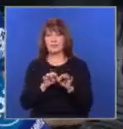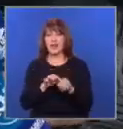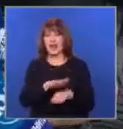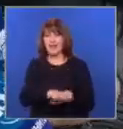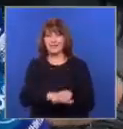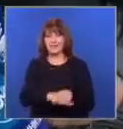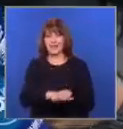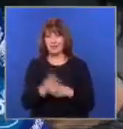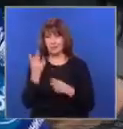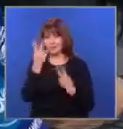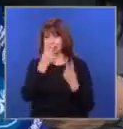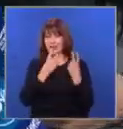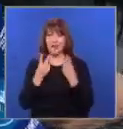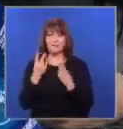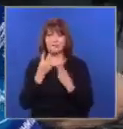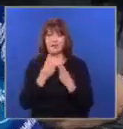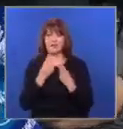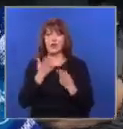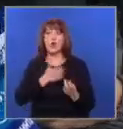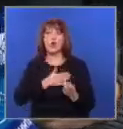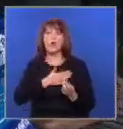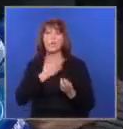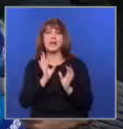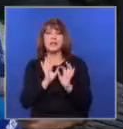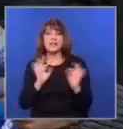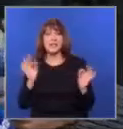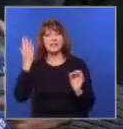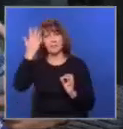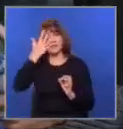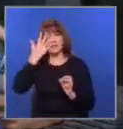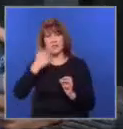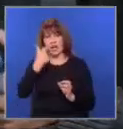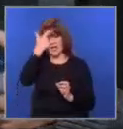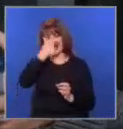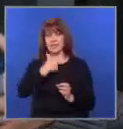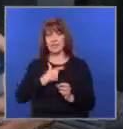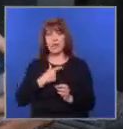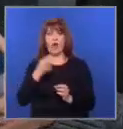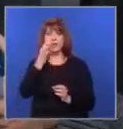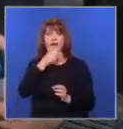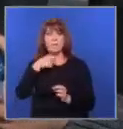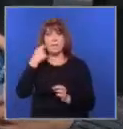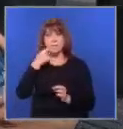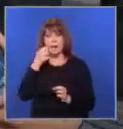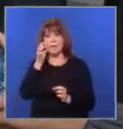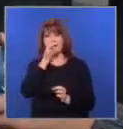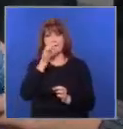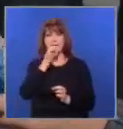Детето, разбира се, умира с ясната представа, че е абсолютно само, че няма мама, няма тати до него.